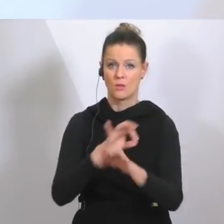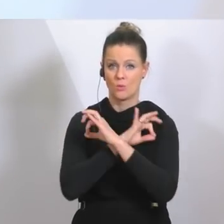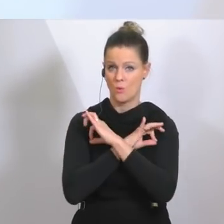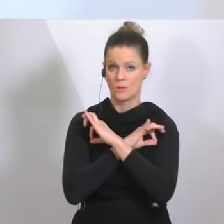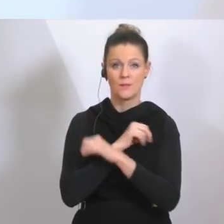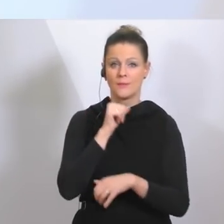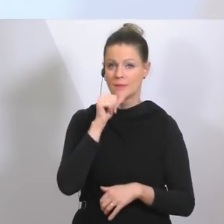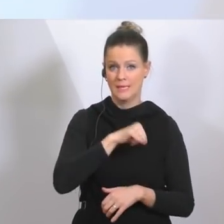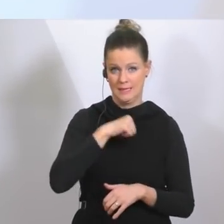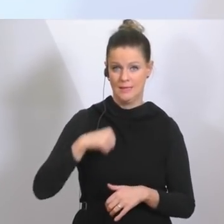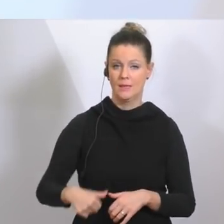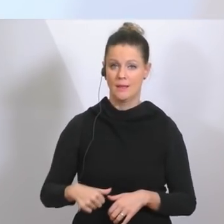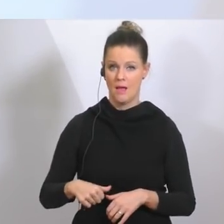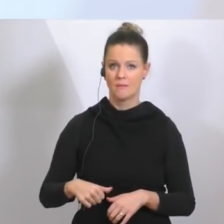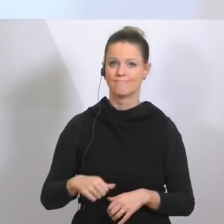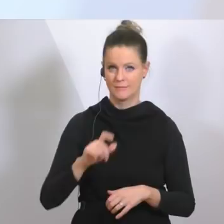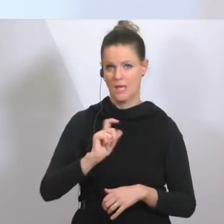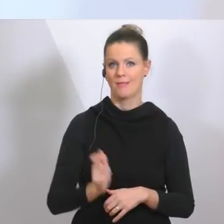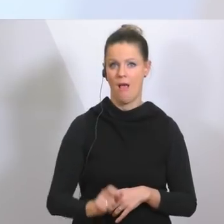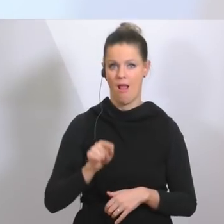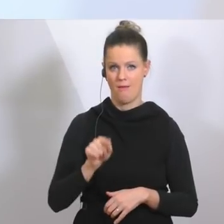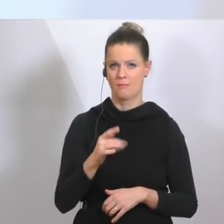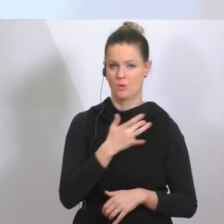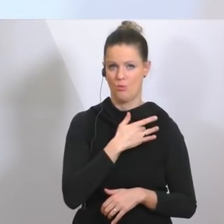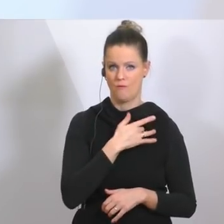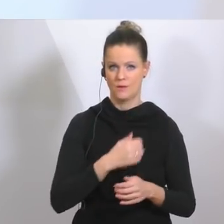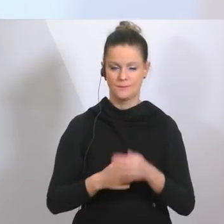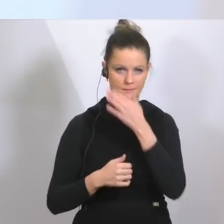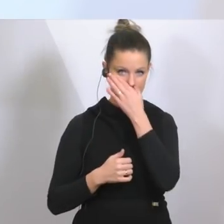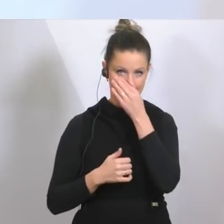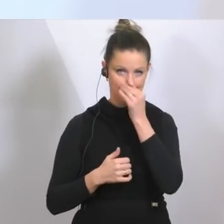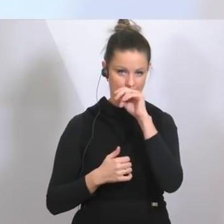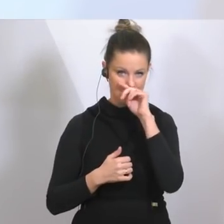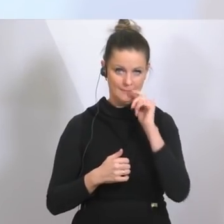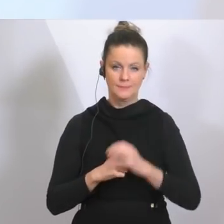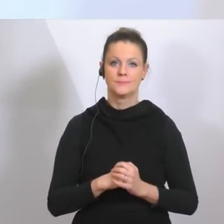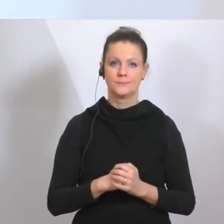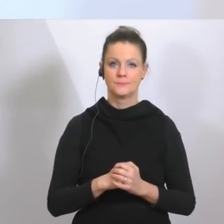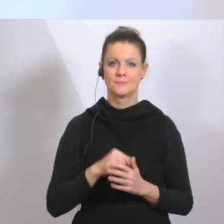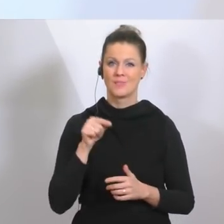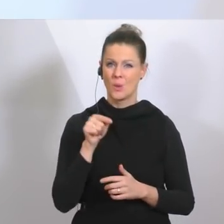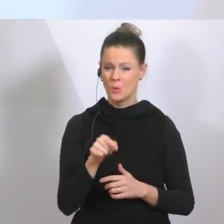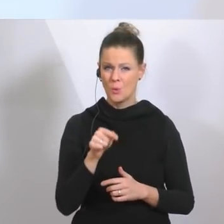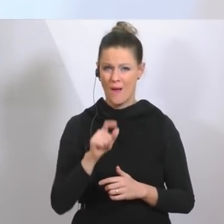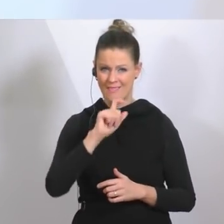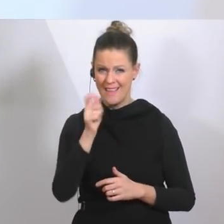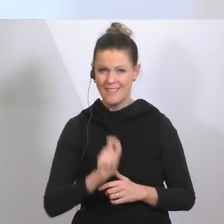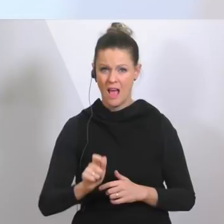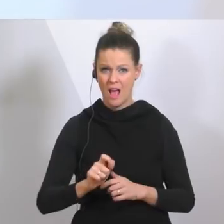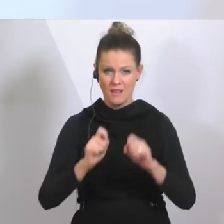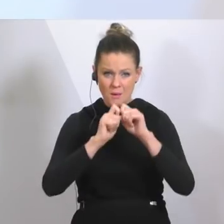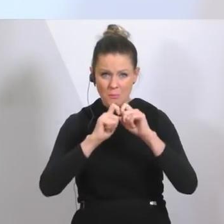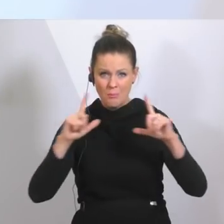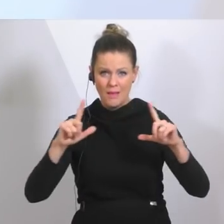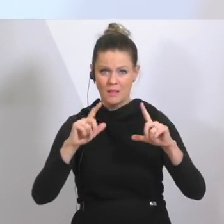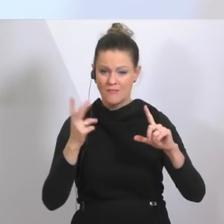sondern Italien ist. Und die Bilder aus Italien sind dramatisch, die Schilderungen der Realitäten sind